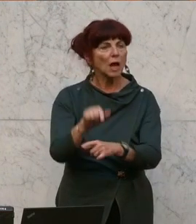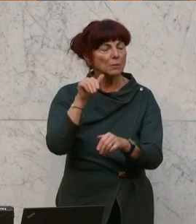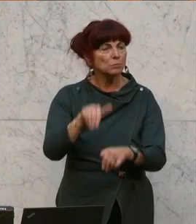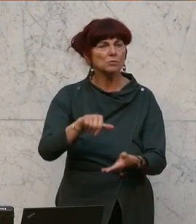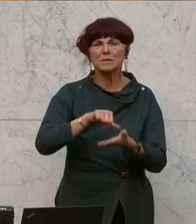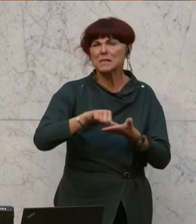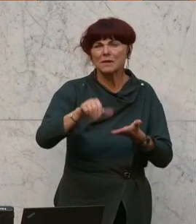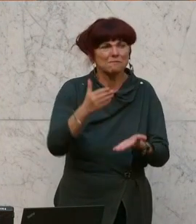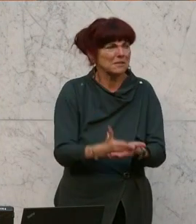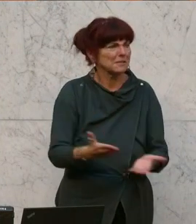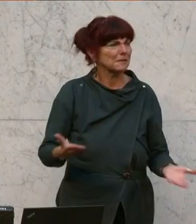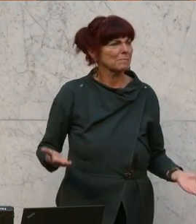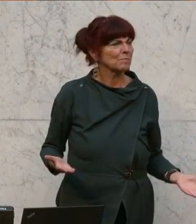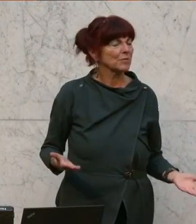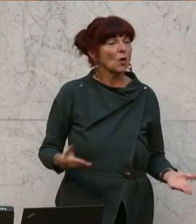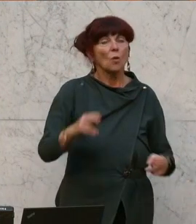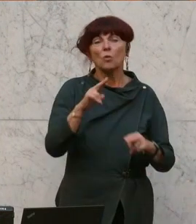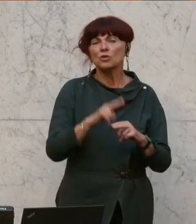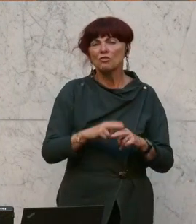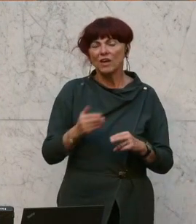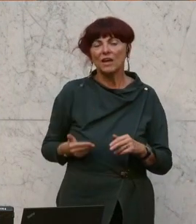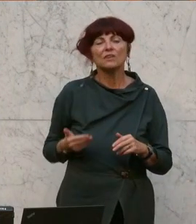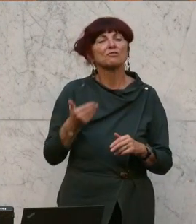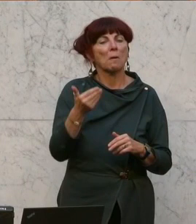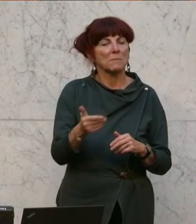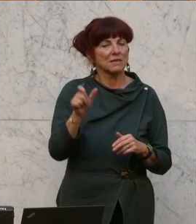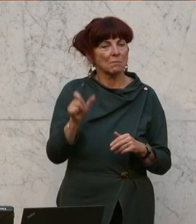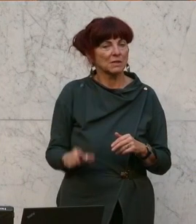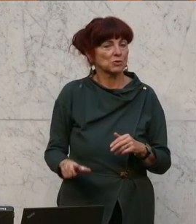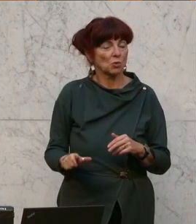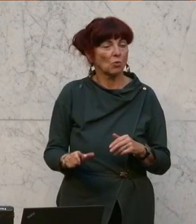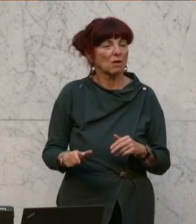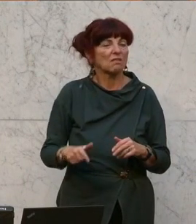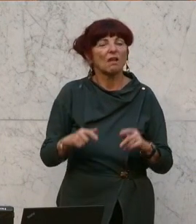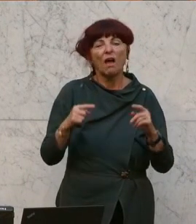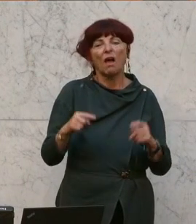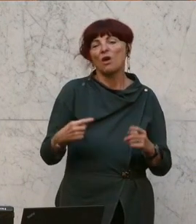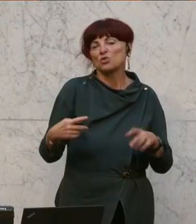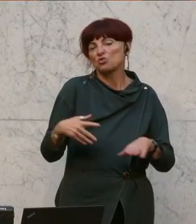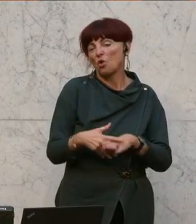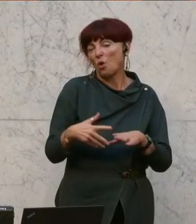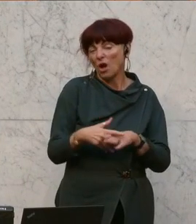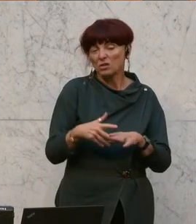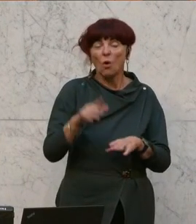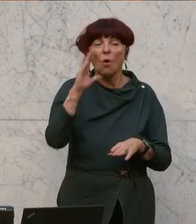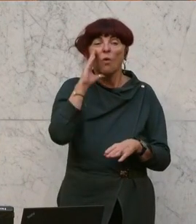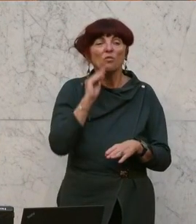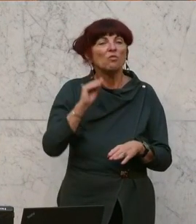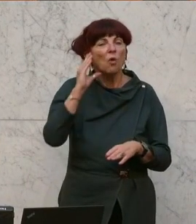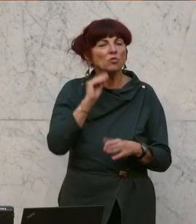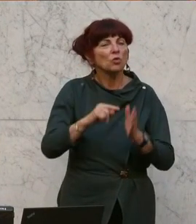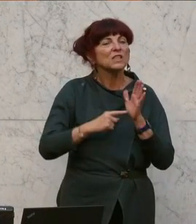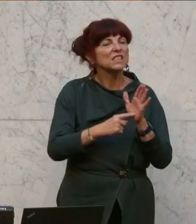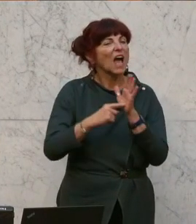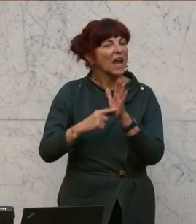auch bezahlen. Und wenn es den Vermietern lästig ist, die Wohnung herzuzeigen und Mietvertragsformulare